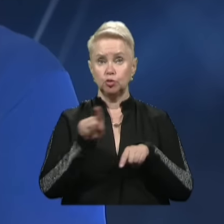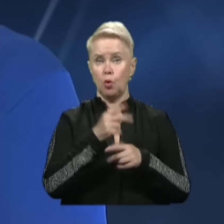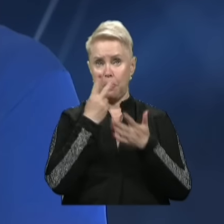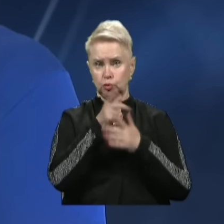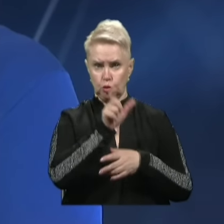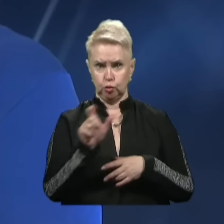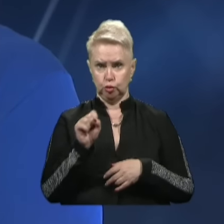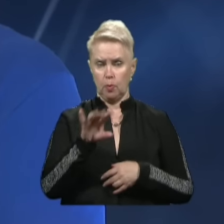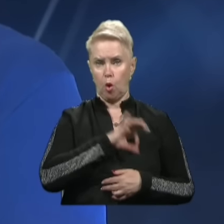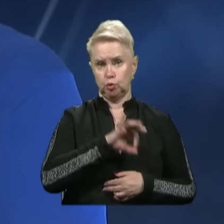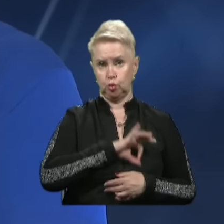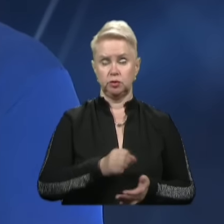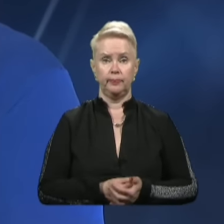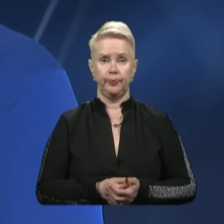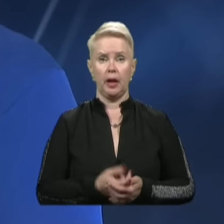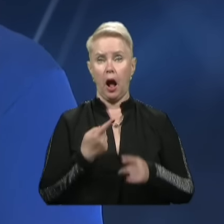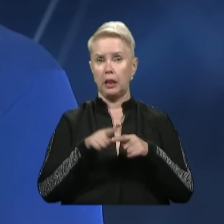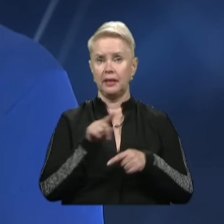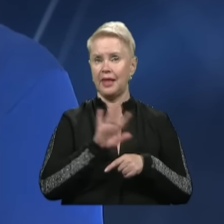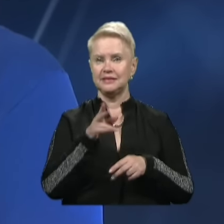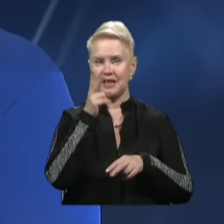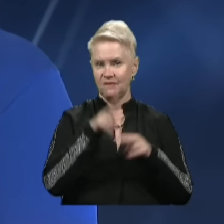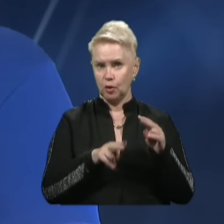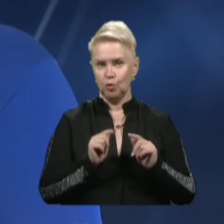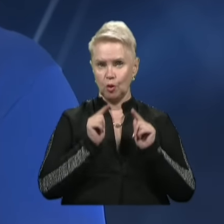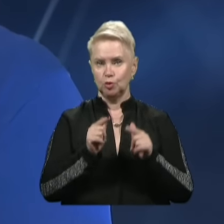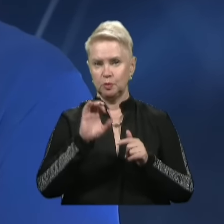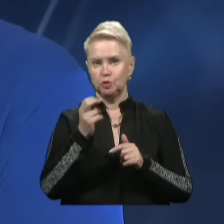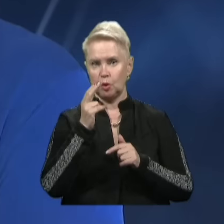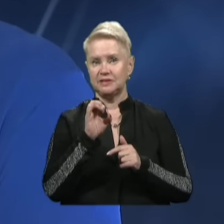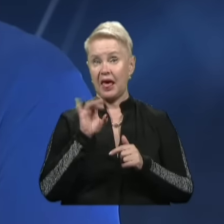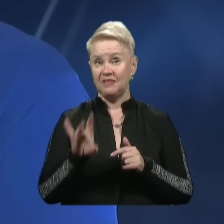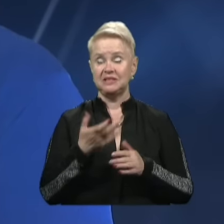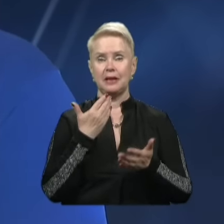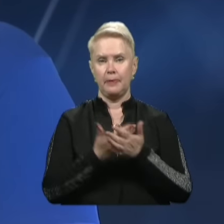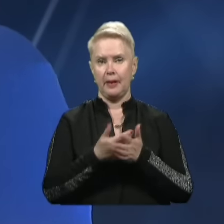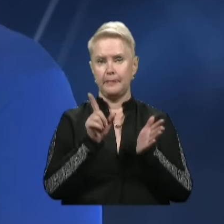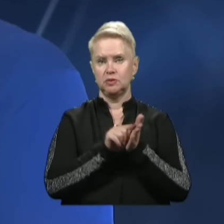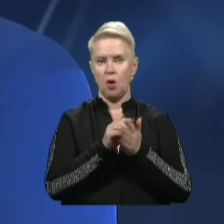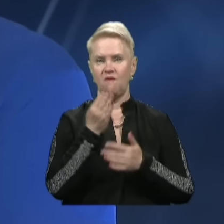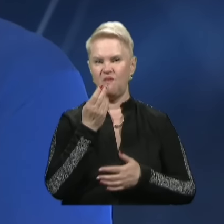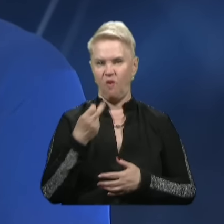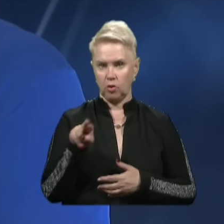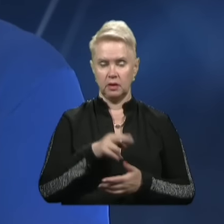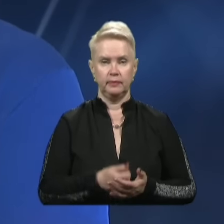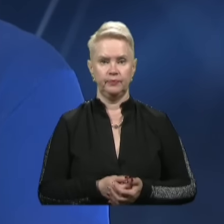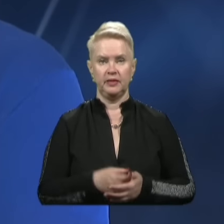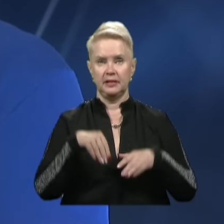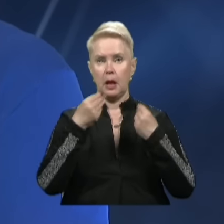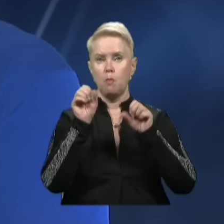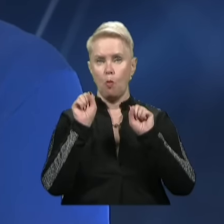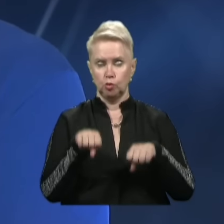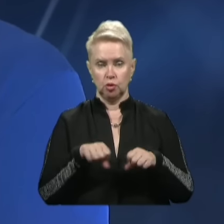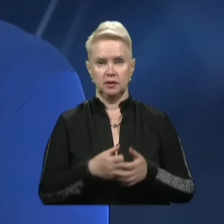бачать люди і чим користуються. Але на цьому не завершуються доступні соціальні сервіси. Наприклад, пенсійний фонд дає